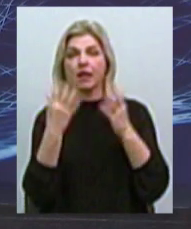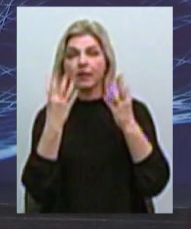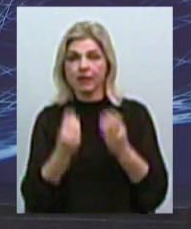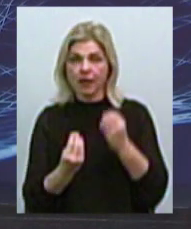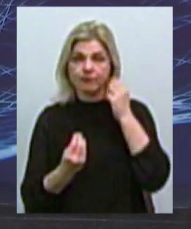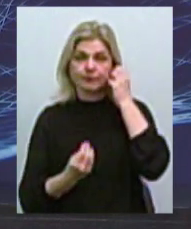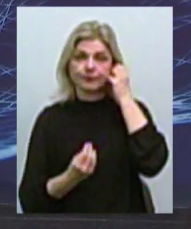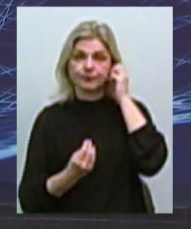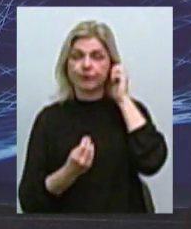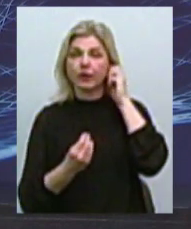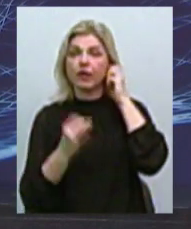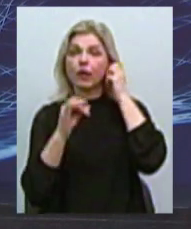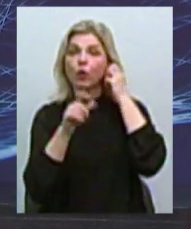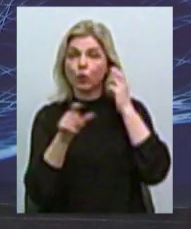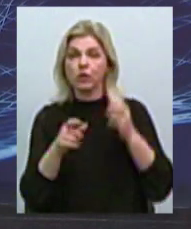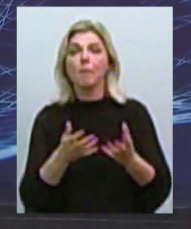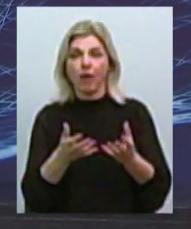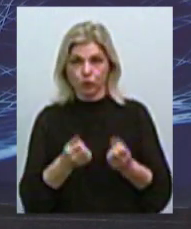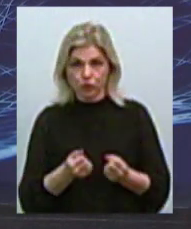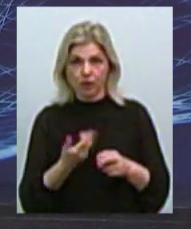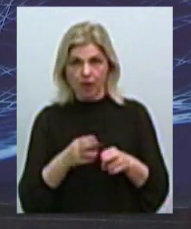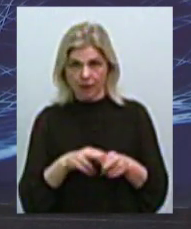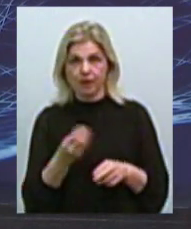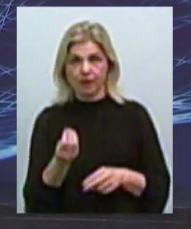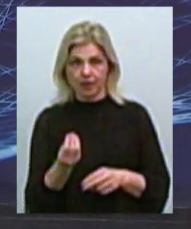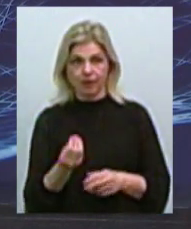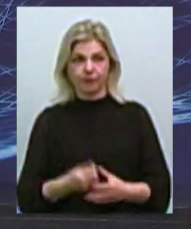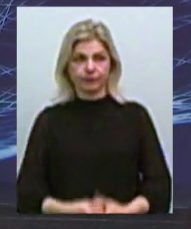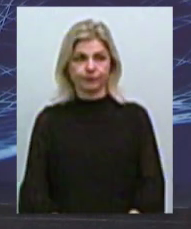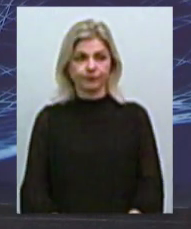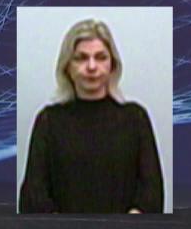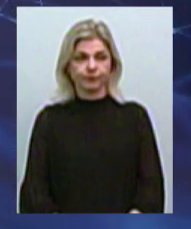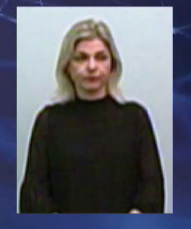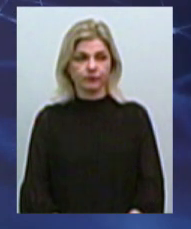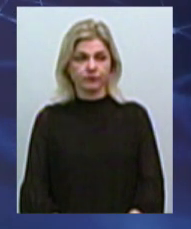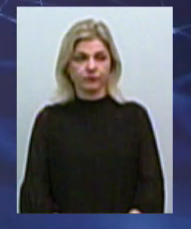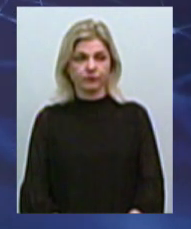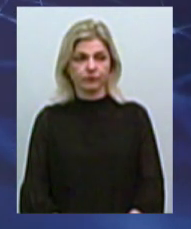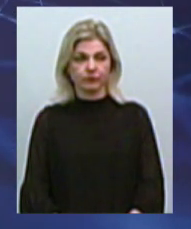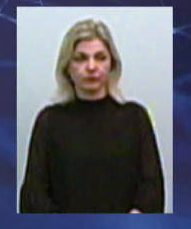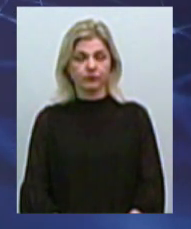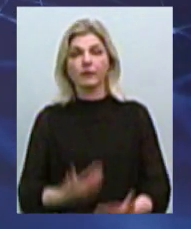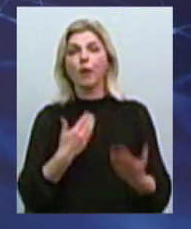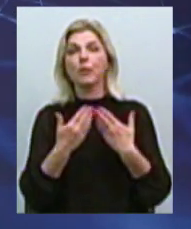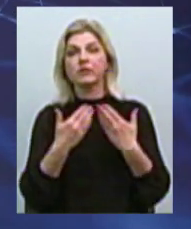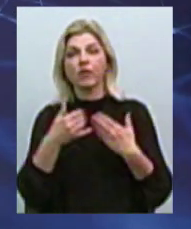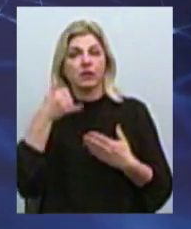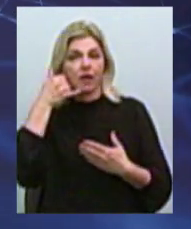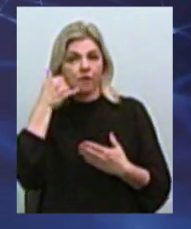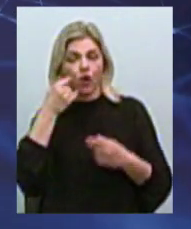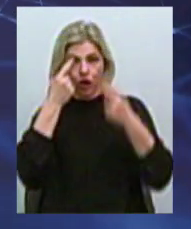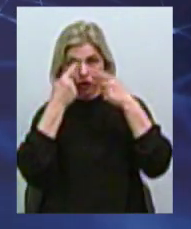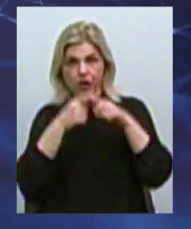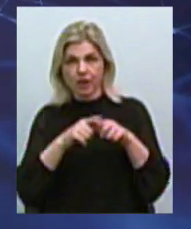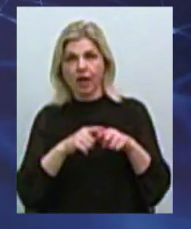і люди їх отримують, ці гроші. Ми поспілкували з телефоном з інженером